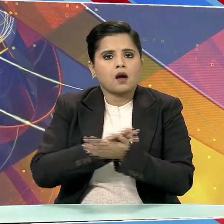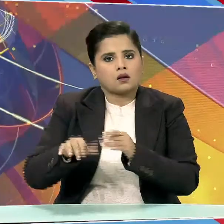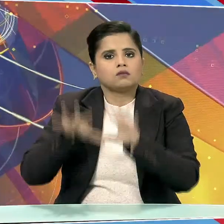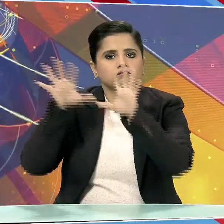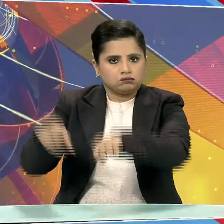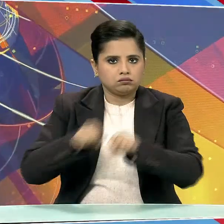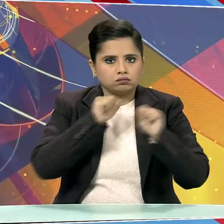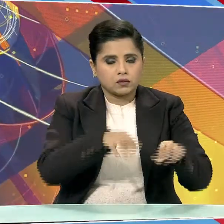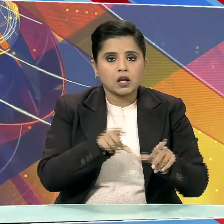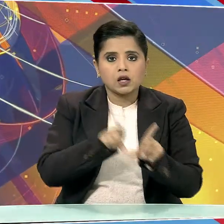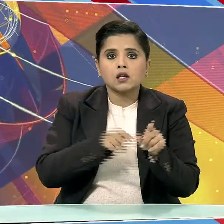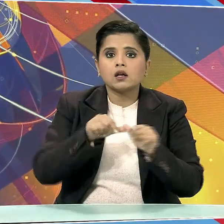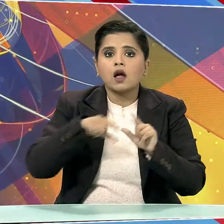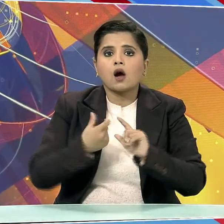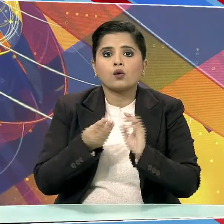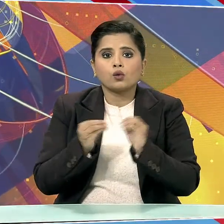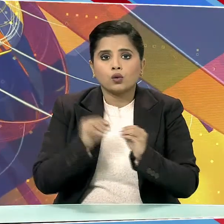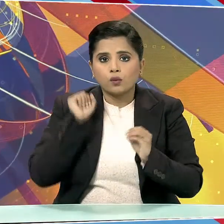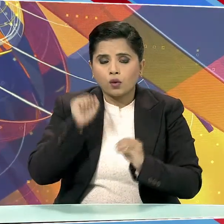है।